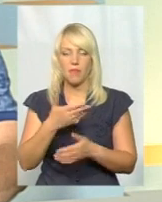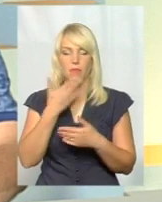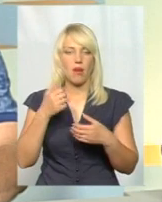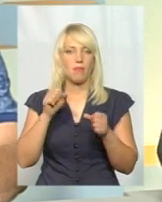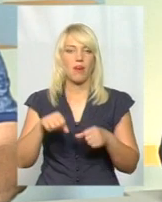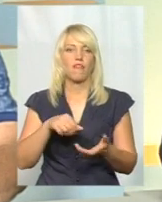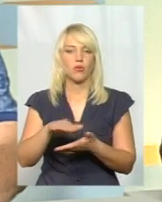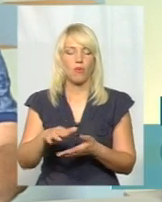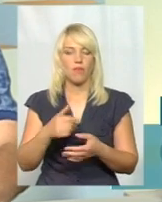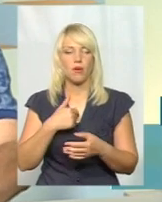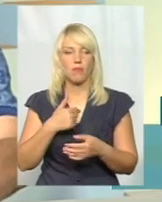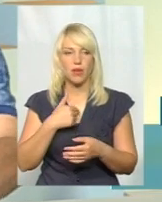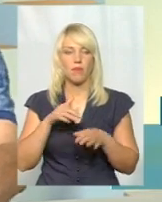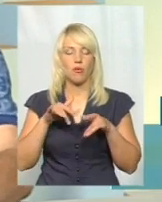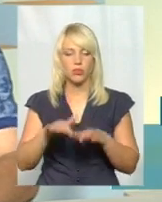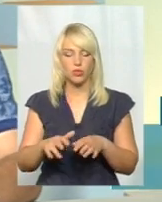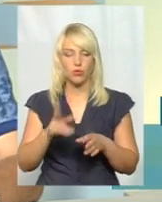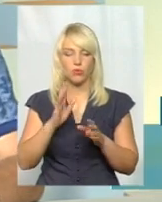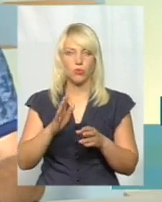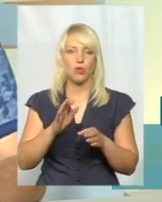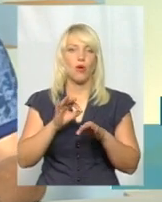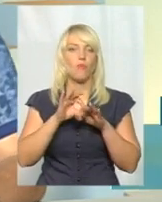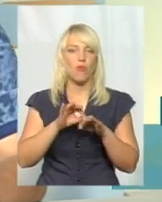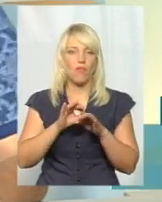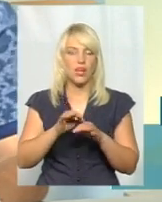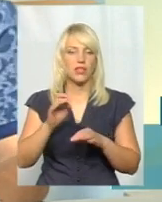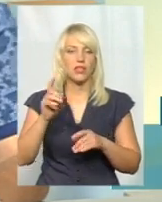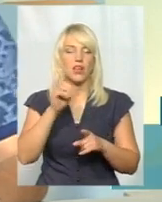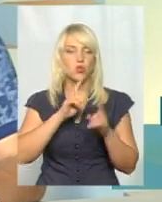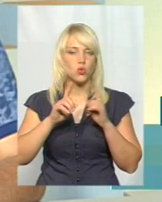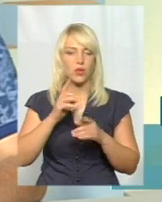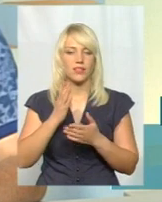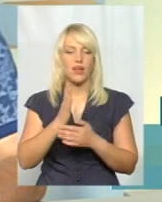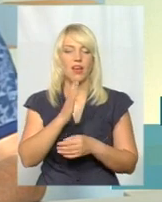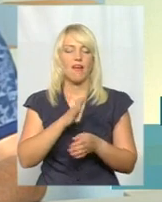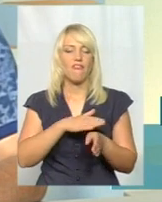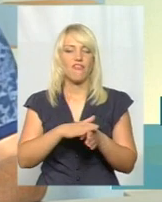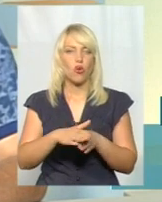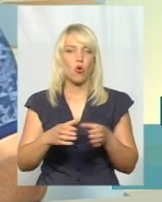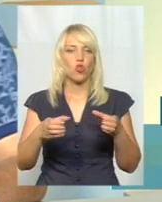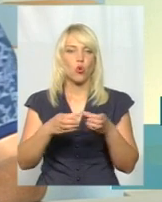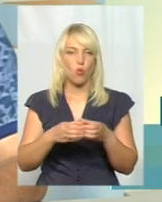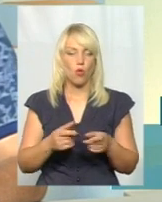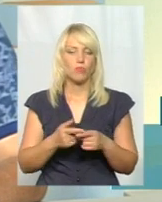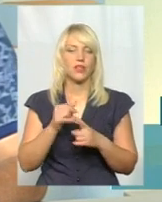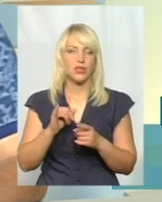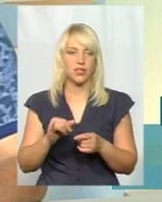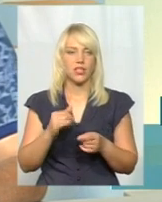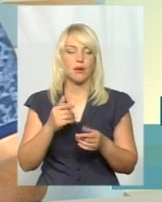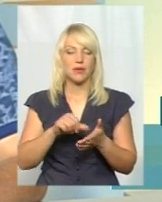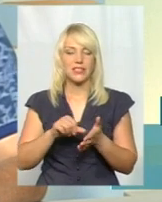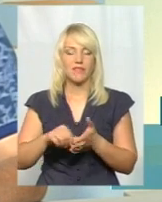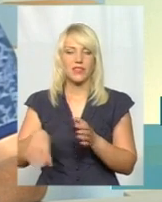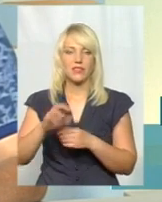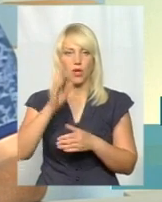процедуру регіраторного акту. Будуть проведені громадські слухання. Ще є виконком, ще є члени виконкому. Це представники всіх